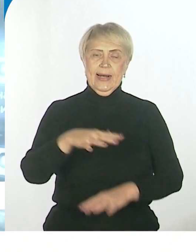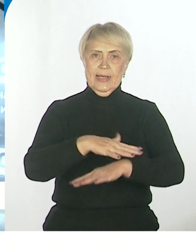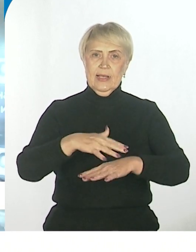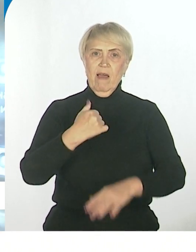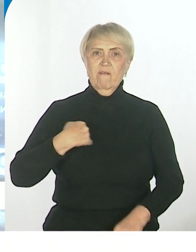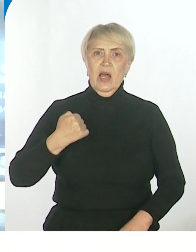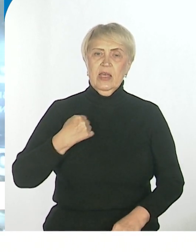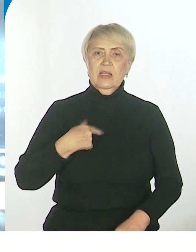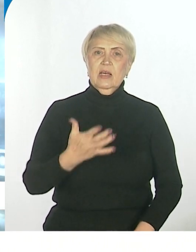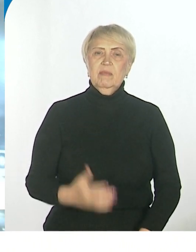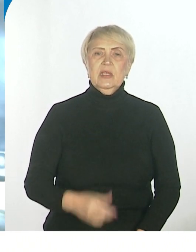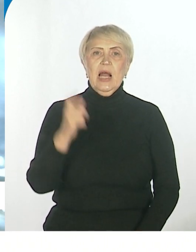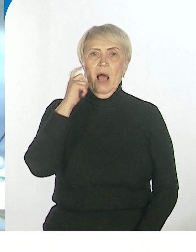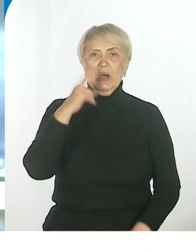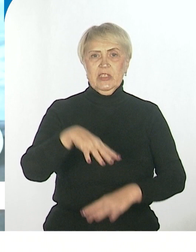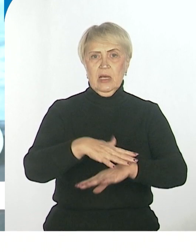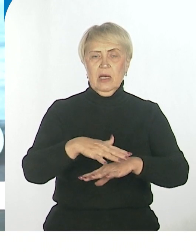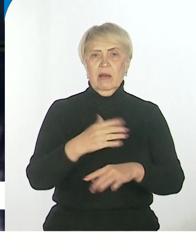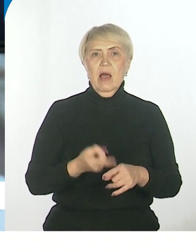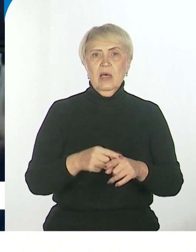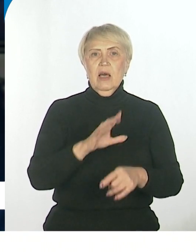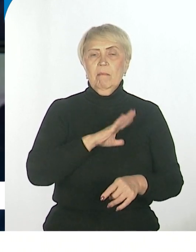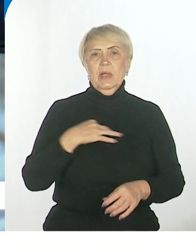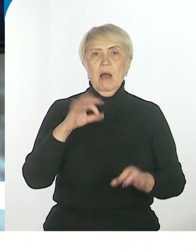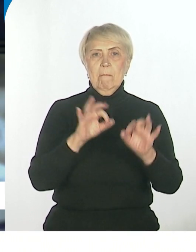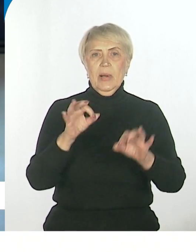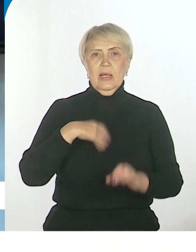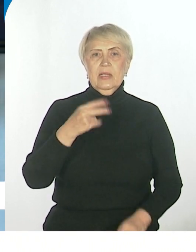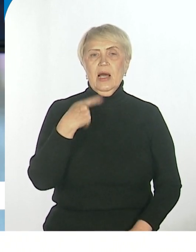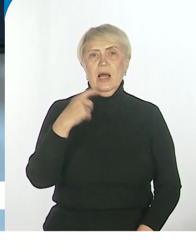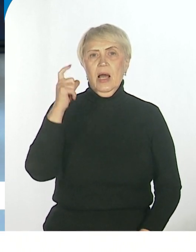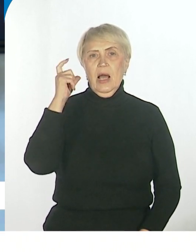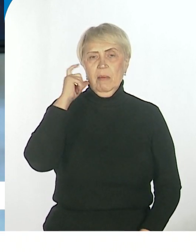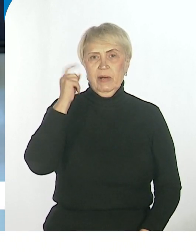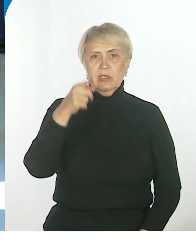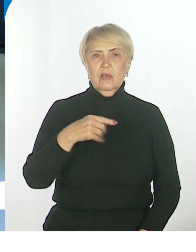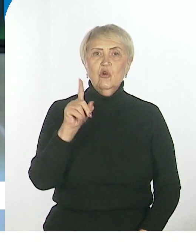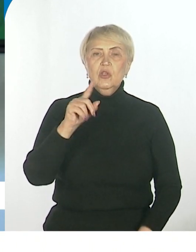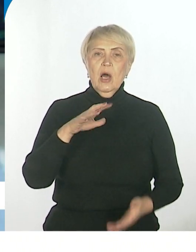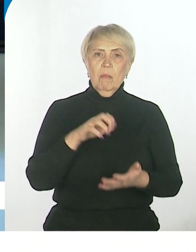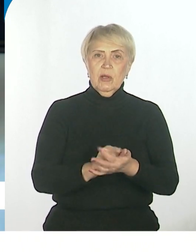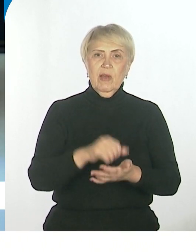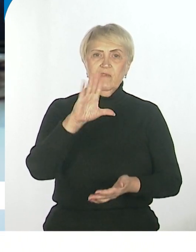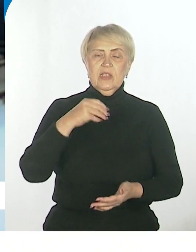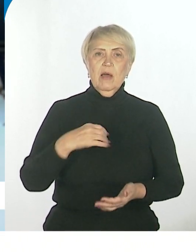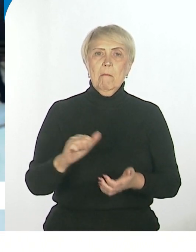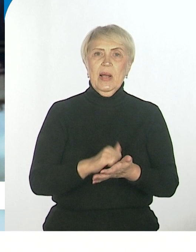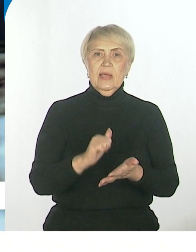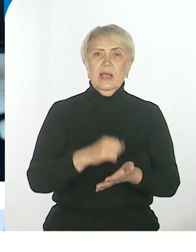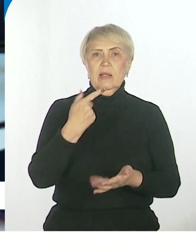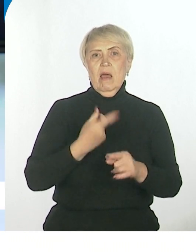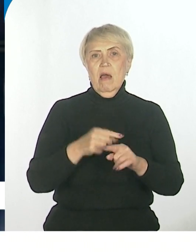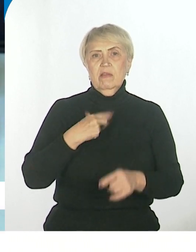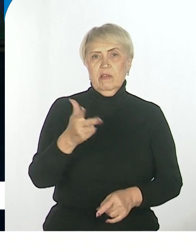военный комиссар Хабаровского края. Это был проект «Смотри Хабаровск». Подписывайтесь на наш телеграм-канал, если что-то пропустили, все материалы и этот эфир